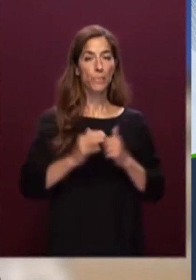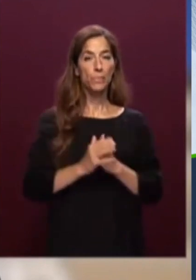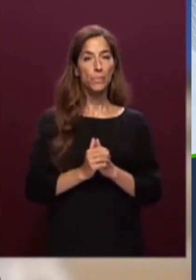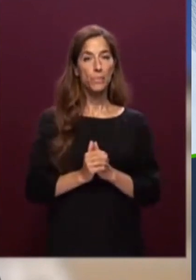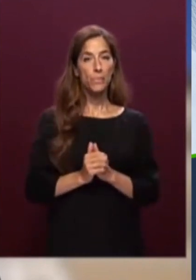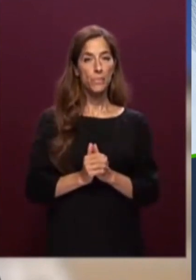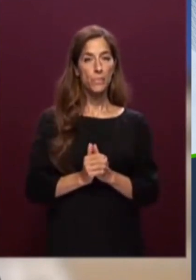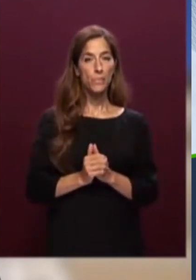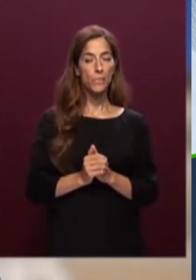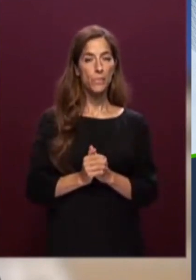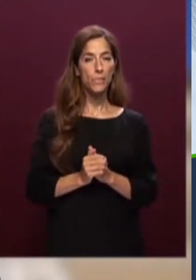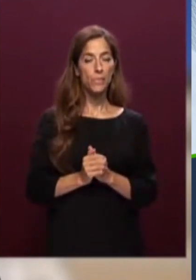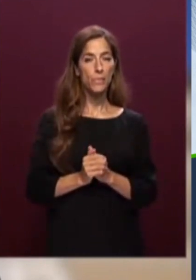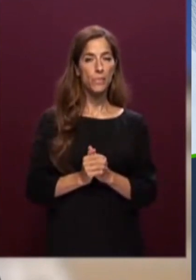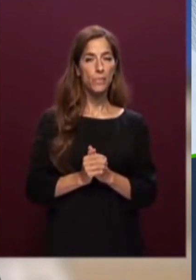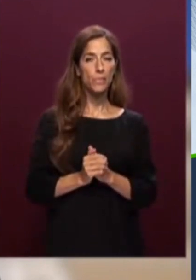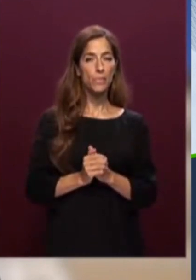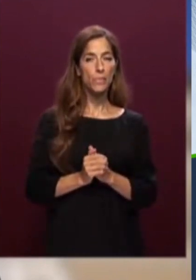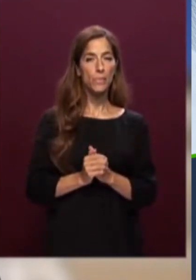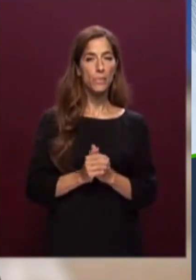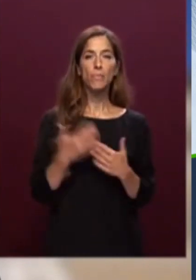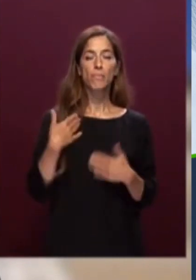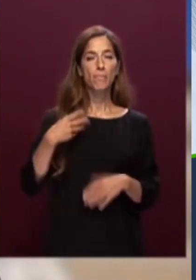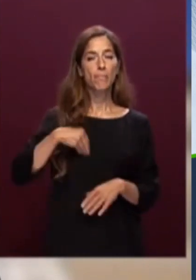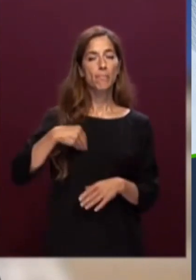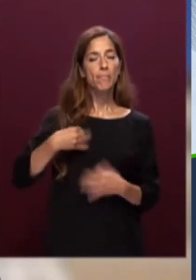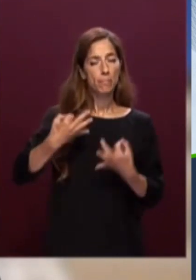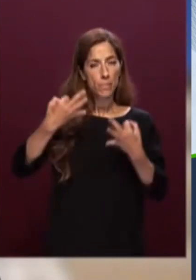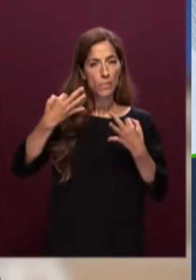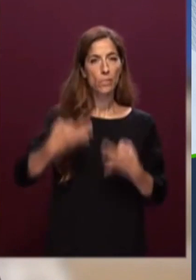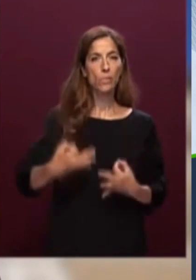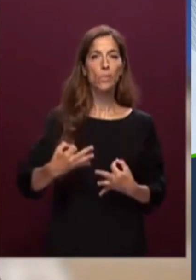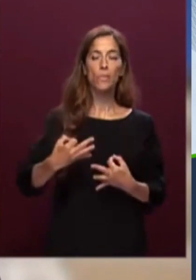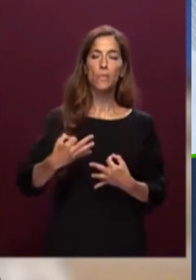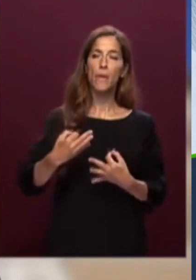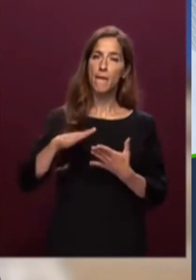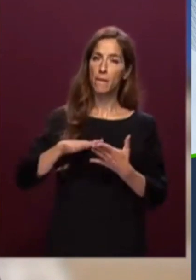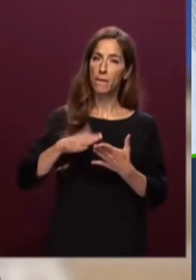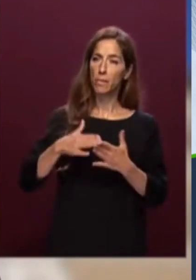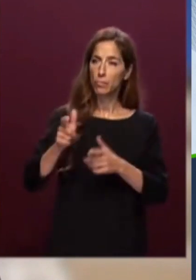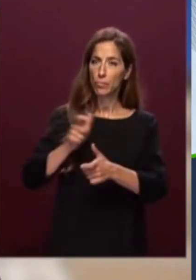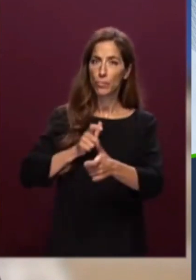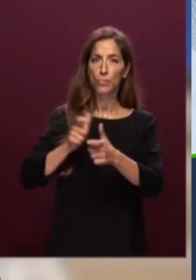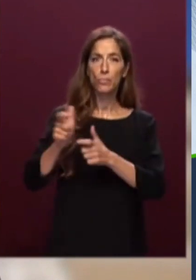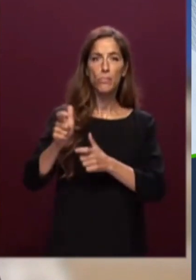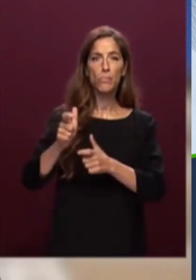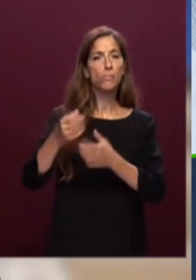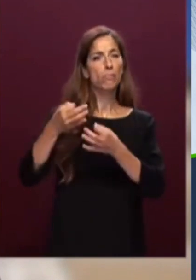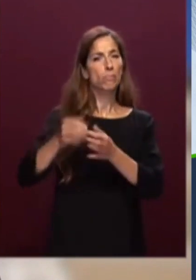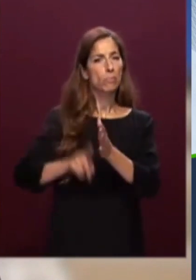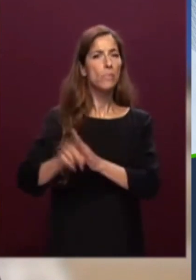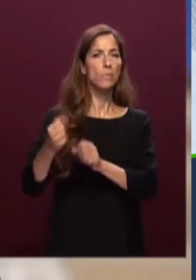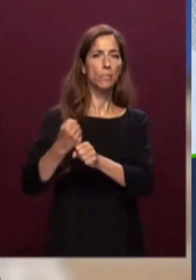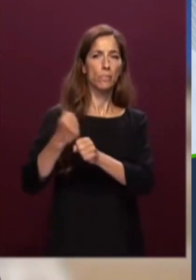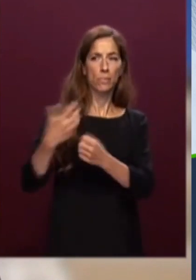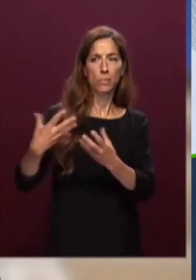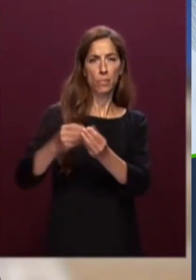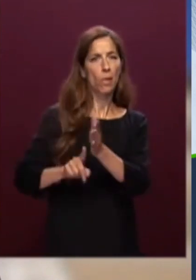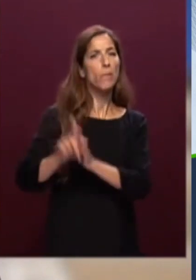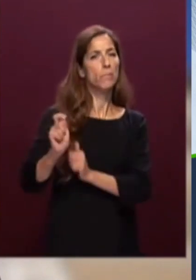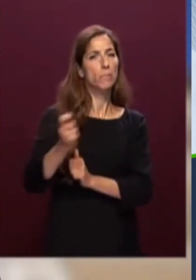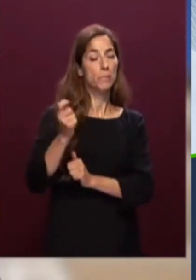Applausi Applausi Certo dei validi e proficui rapporti che si avvieranno in questo principio di legislatura